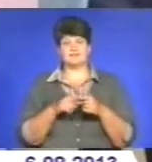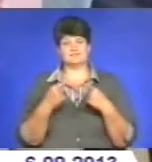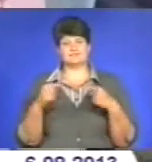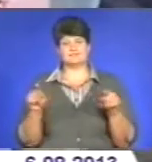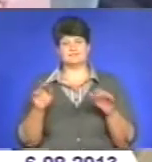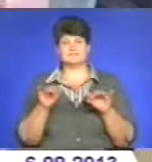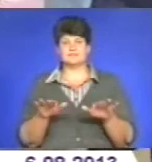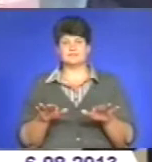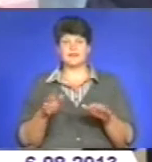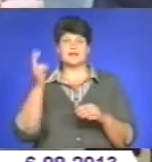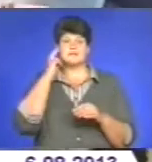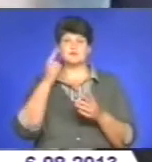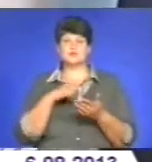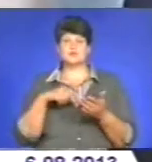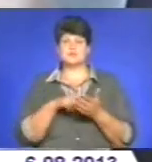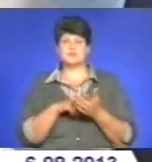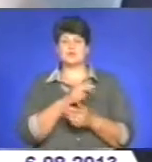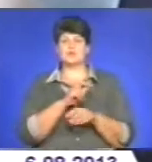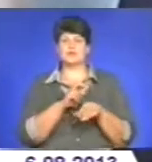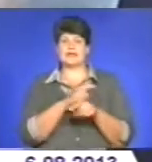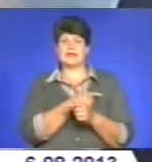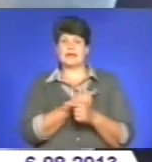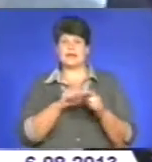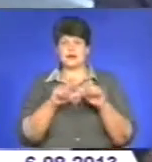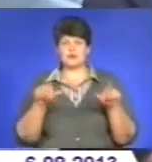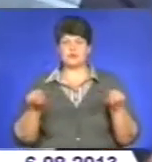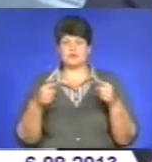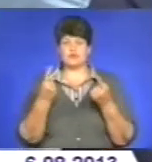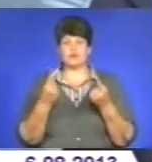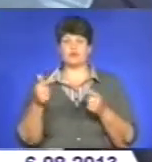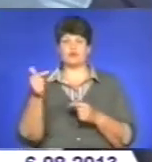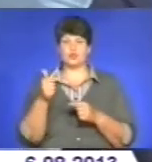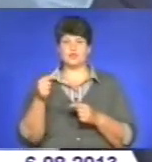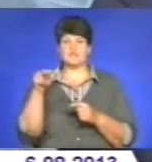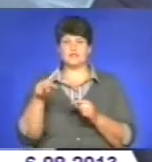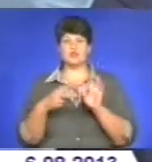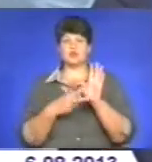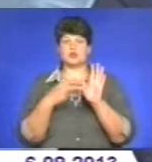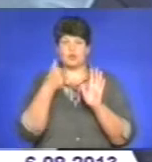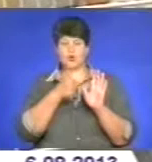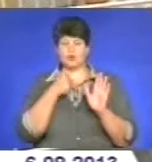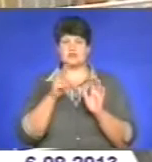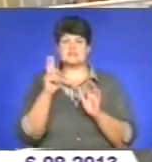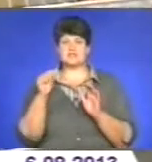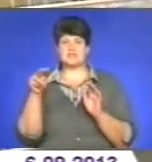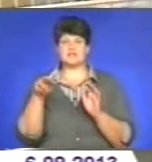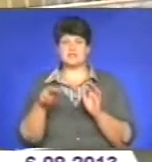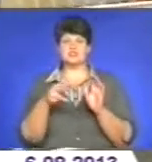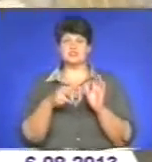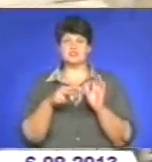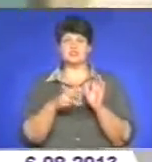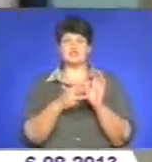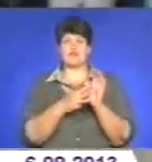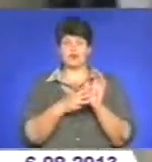Київську міську клінічну лікарню створено і введено в експлуатацію у грудні 2007-го. З квітня 2008-го центр